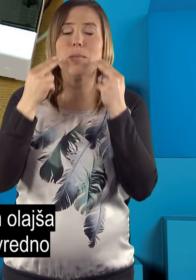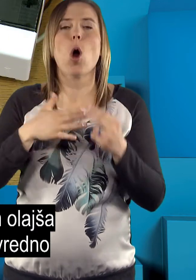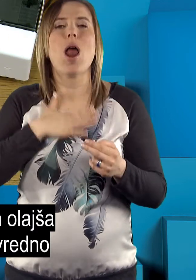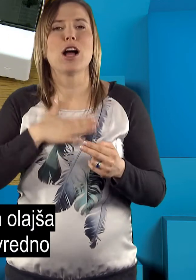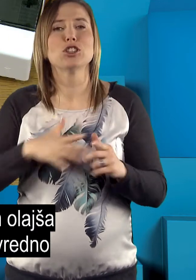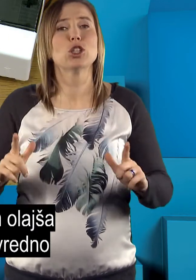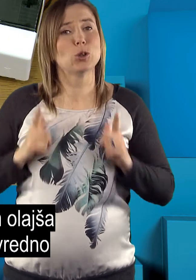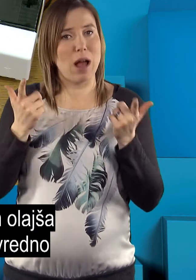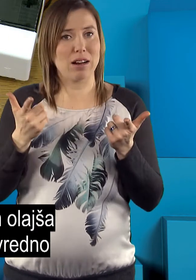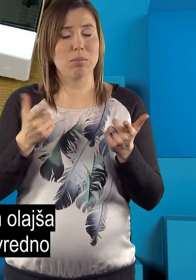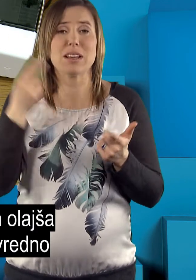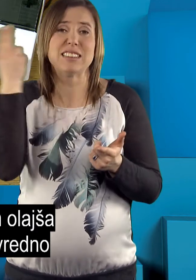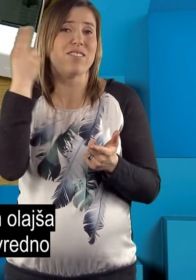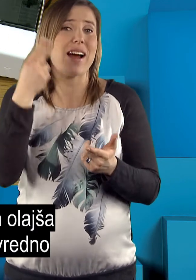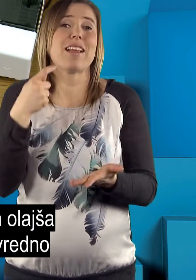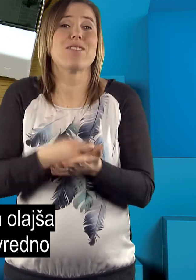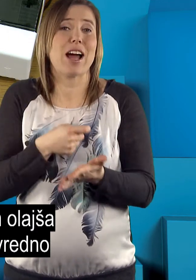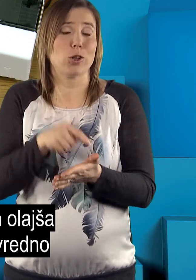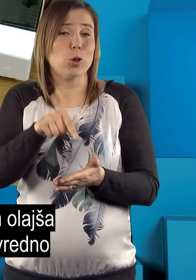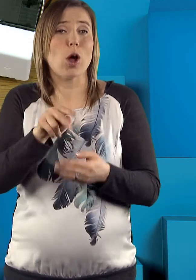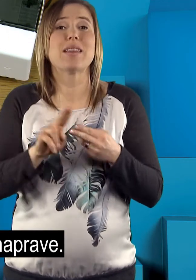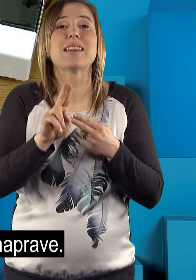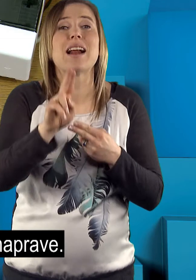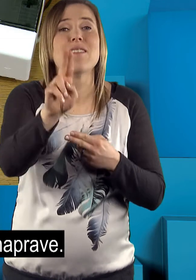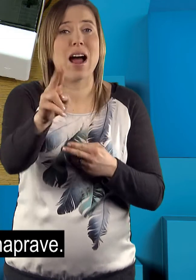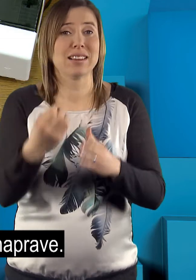vsekakor vredno nadaljevati z razvojem naprave.